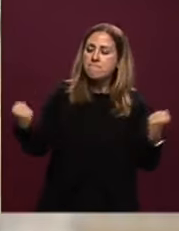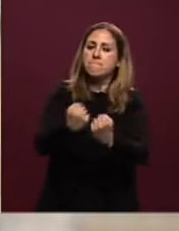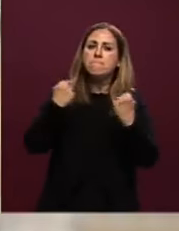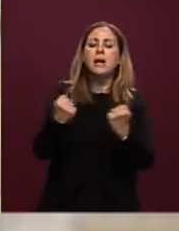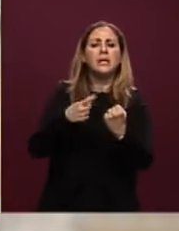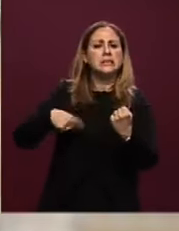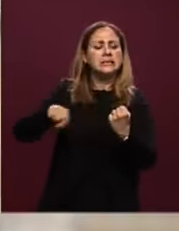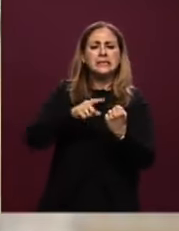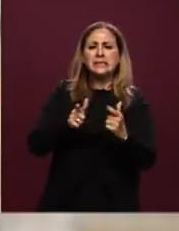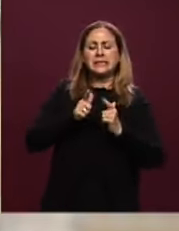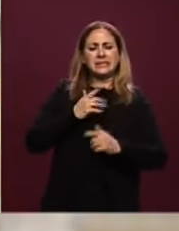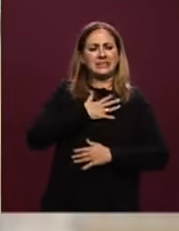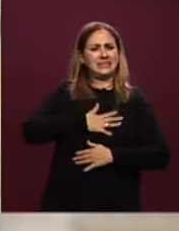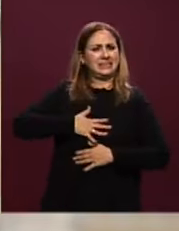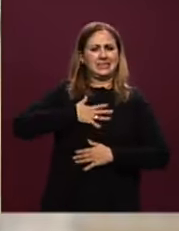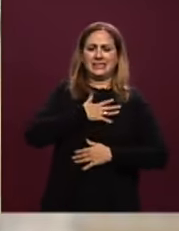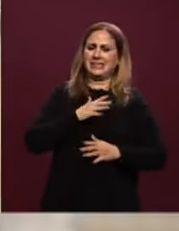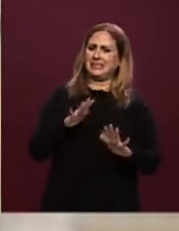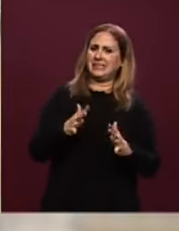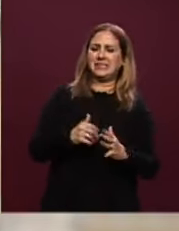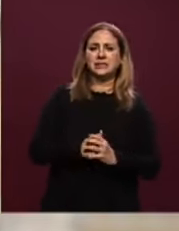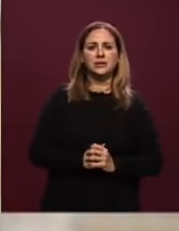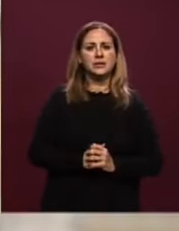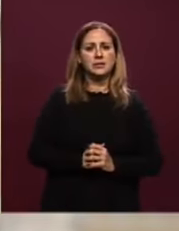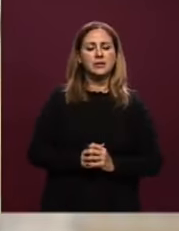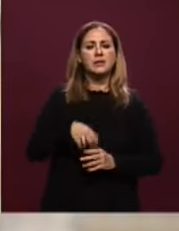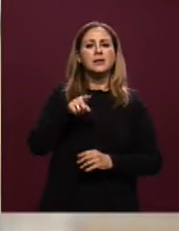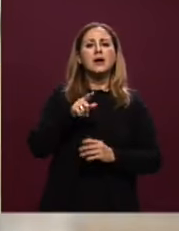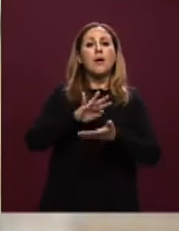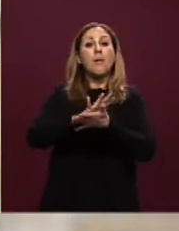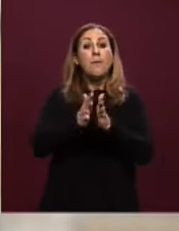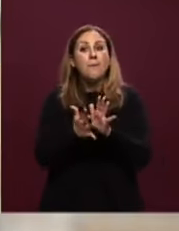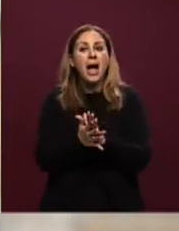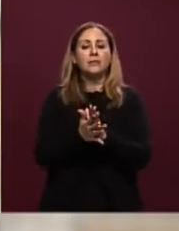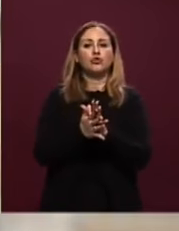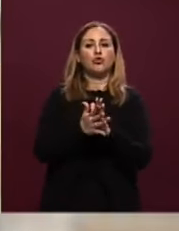insoddisfatti, la questione del patto sull'immigrazione e sull'asilo.